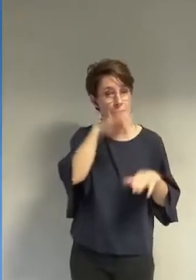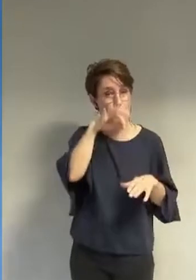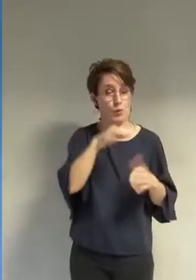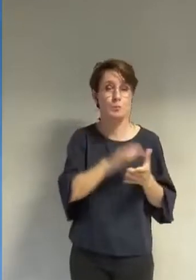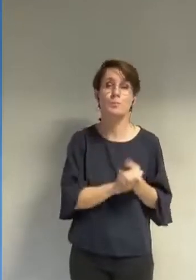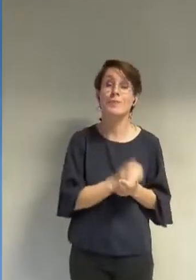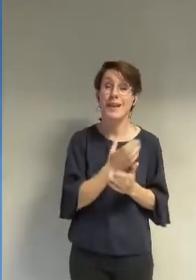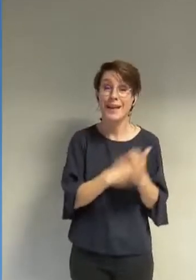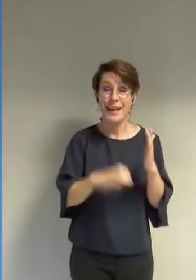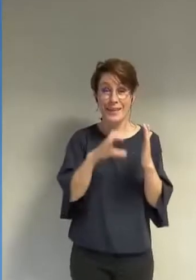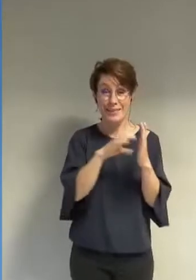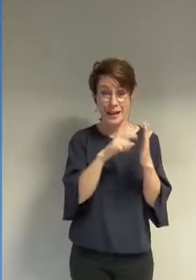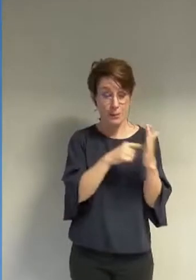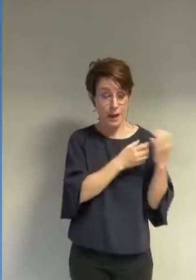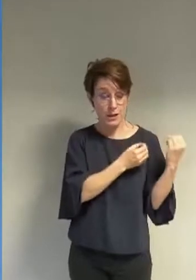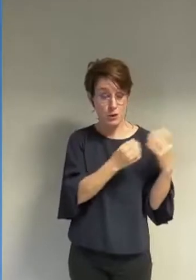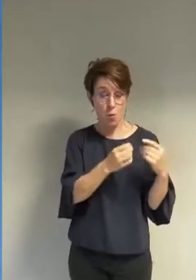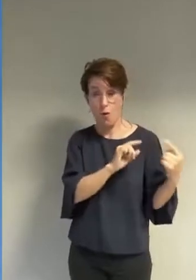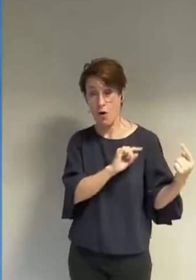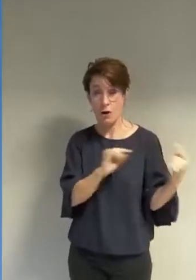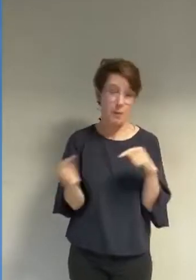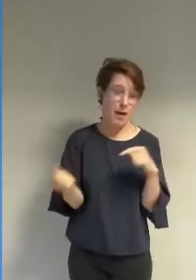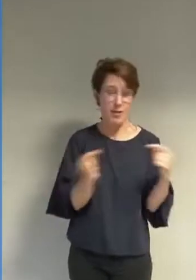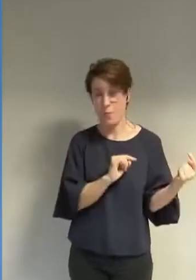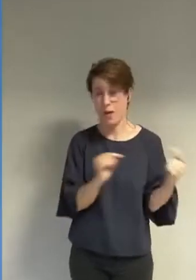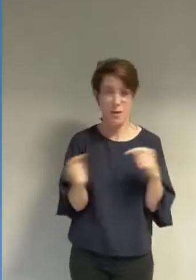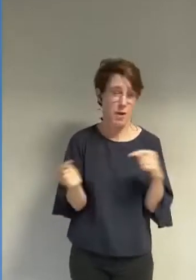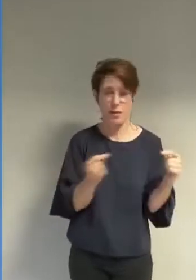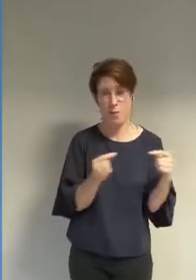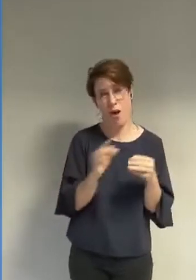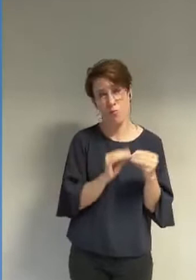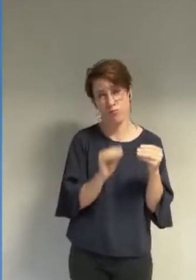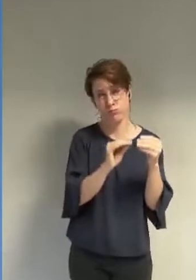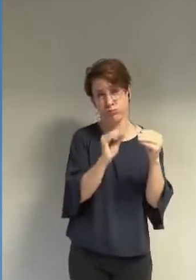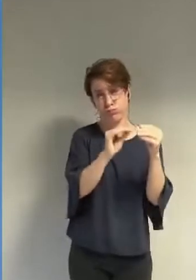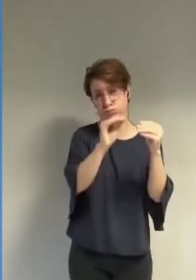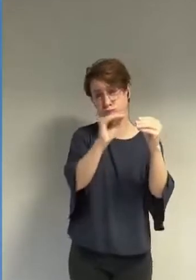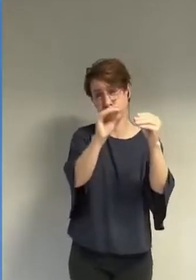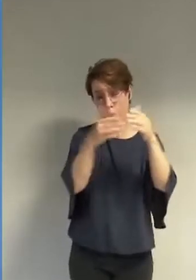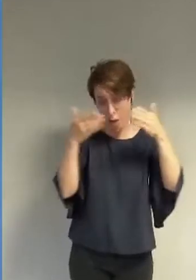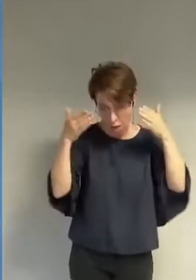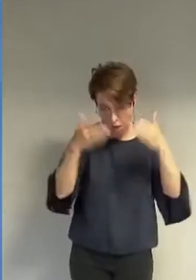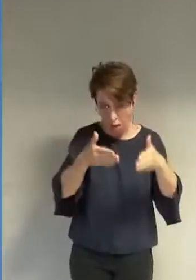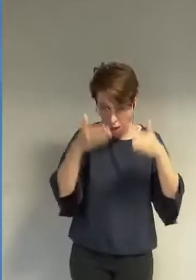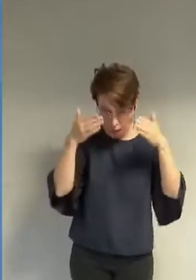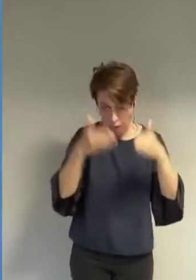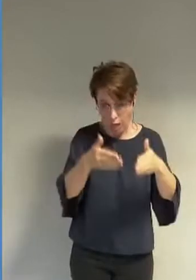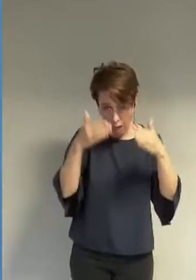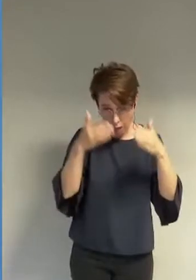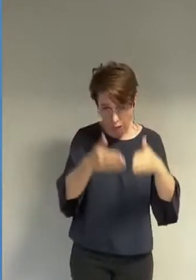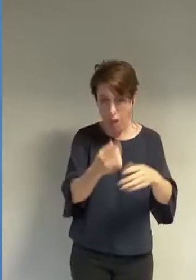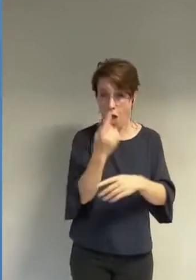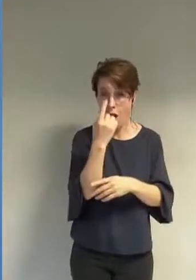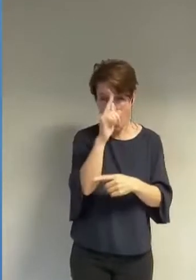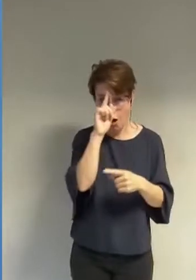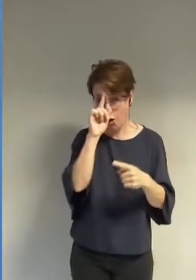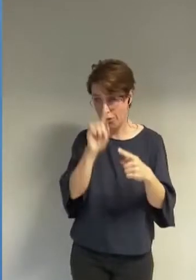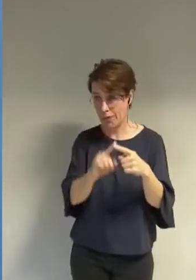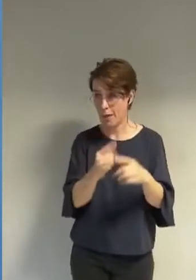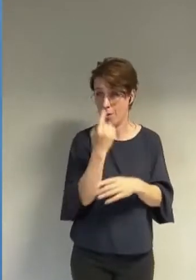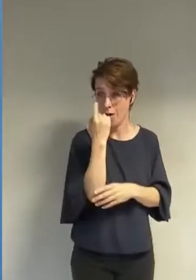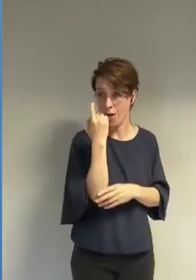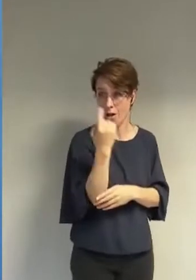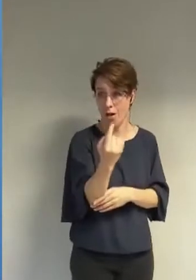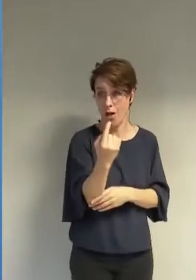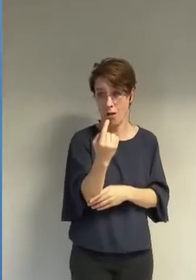semaines des débats souvent caricaturaux se focalisant sur un seul et unique aspect de ce qui est soumis à